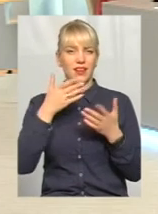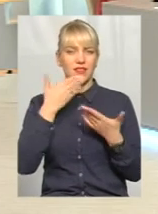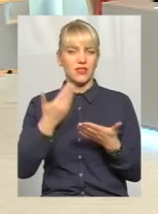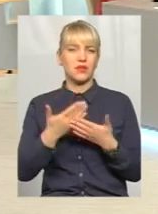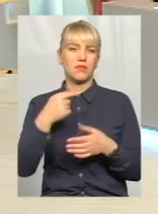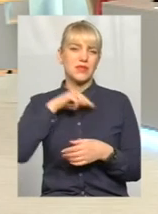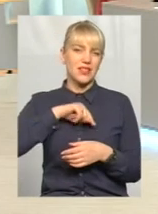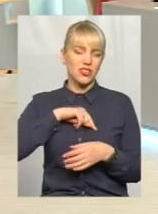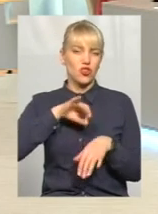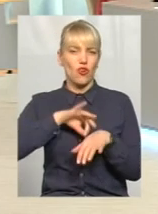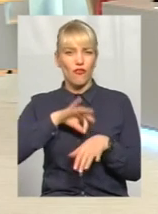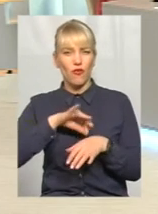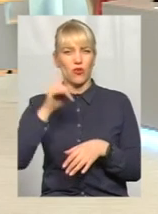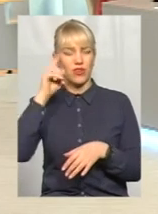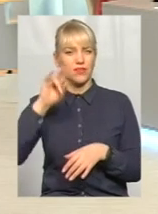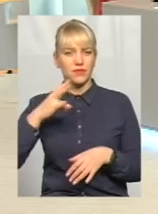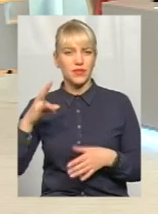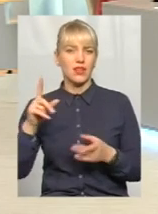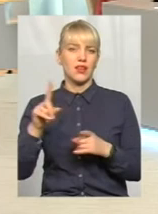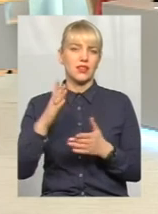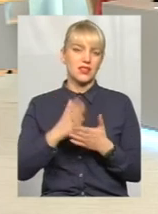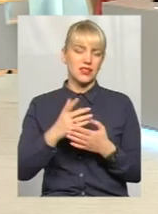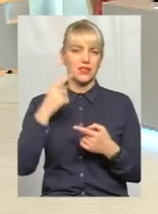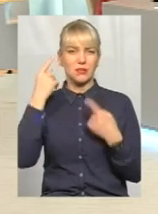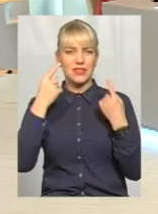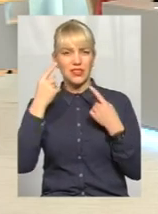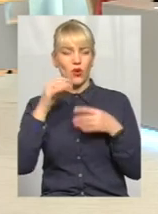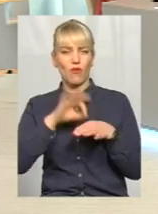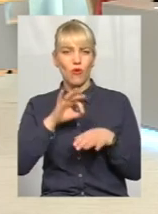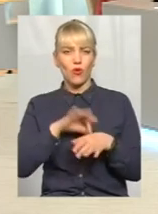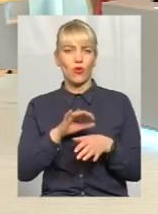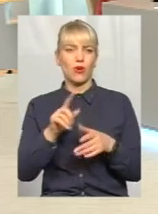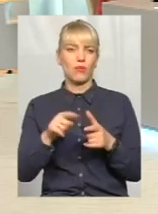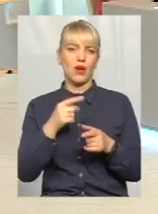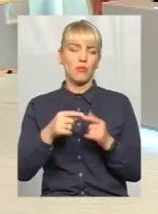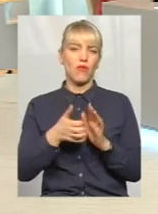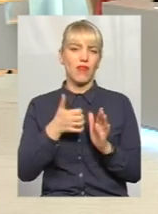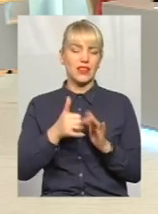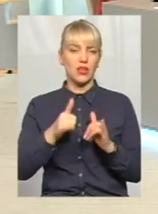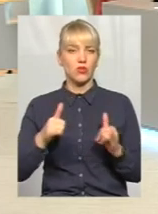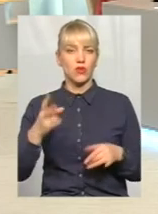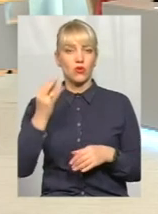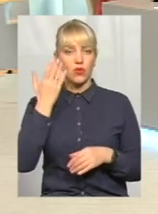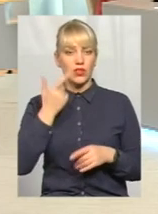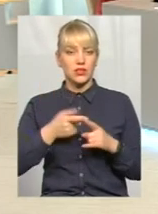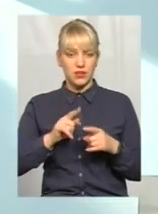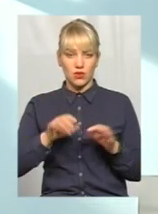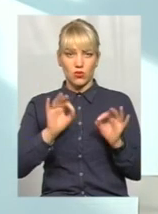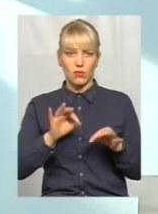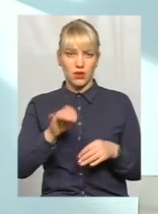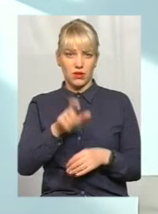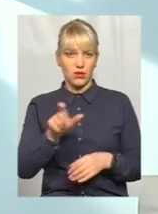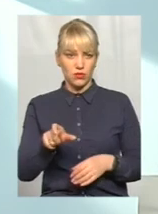в силу тих чи інших причин вони мають якісь психічні хвороби або вади розвитку. Але коли це абсолютно адекватні люди,